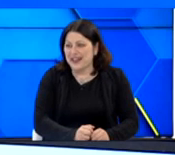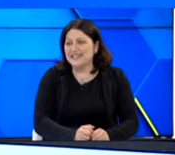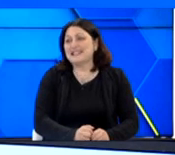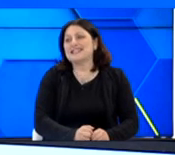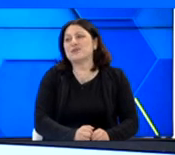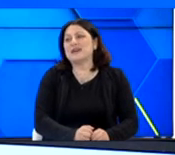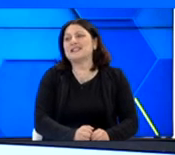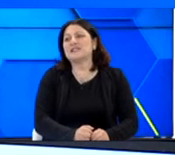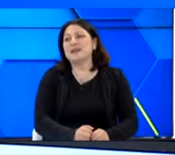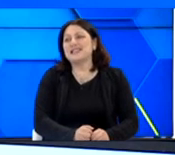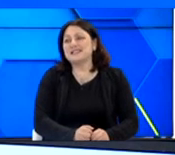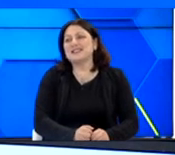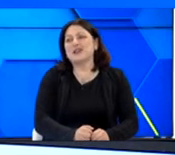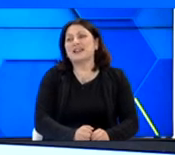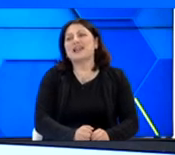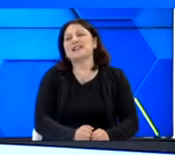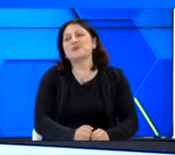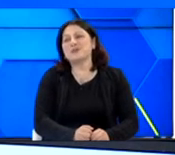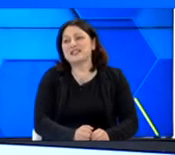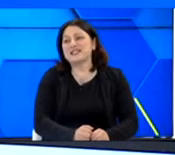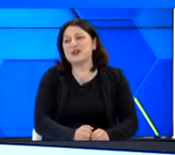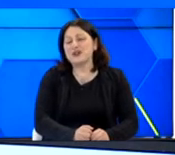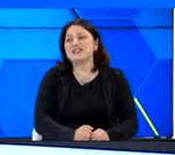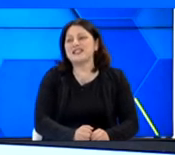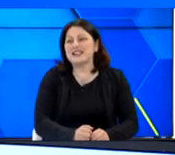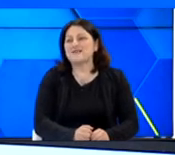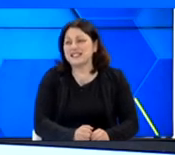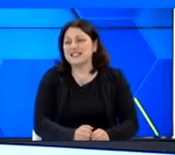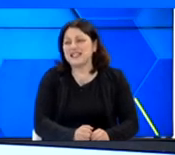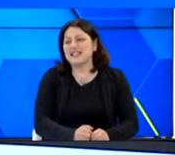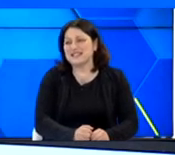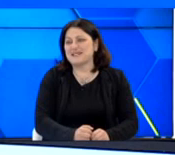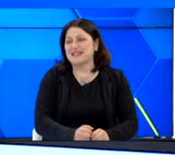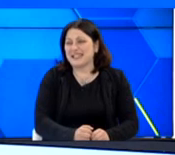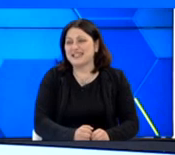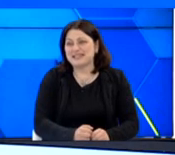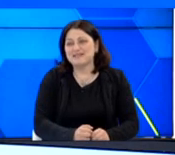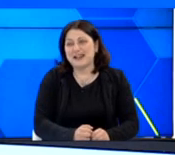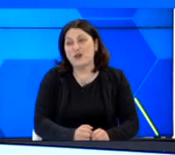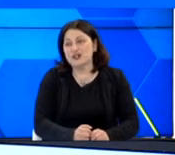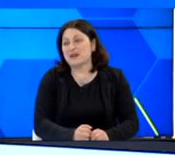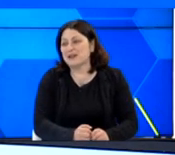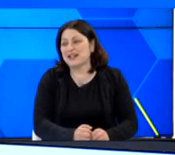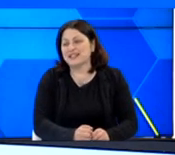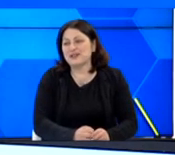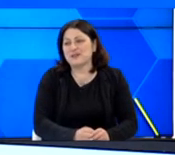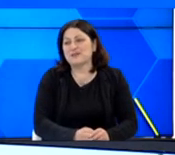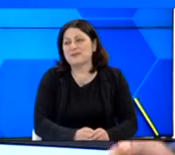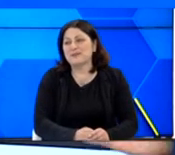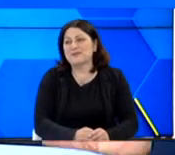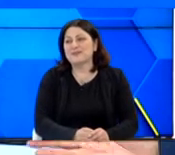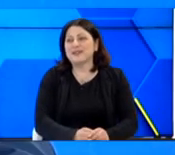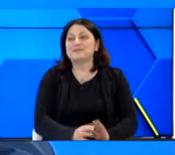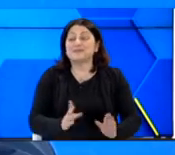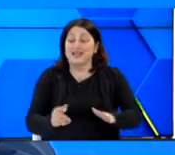Ο Παπαδάκης, ο παίκτης μας, ο Ανδρέας, που δυστυχώς είναι τραυματίας και δεν συμμετέχει κακώς για μένα κατά την γνώμη μου.